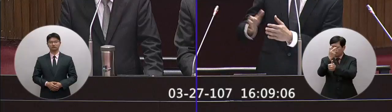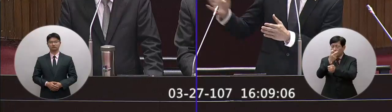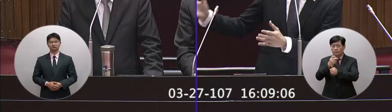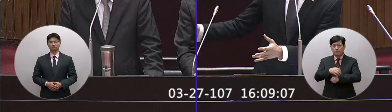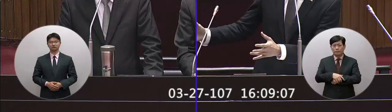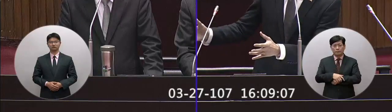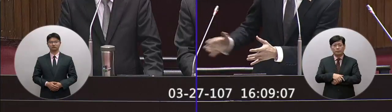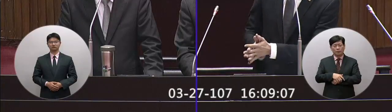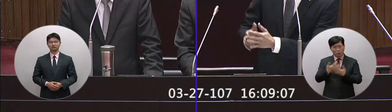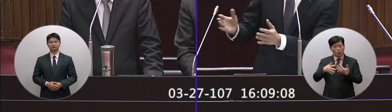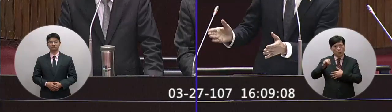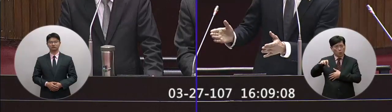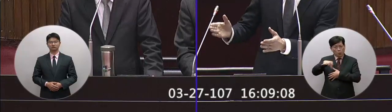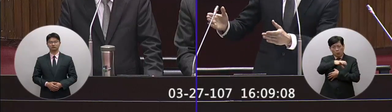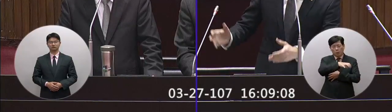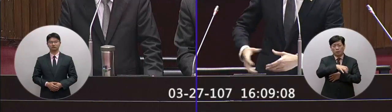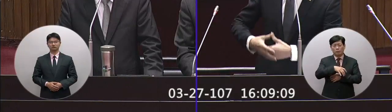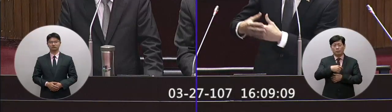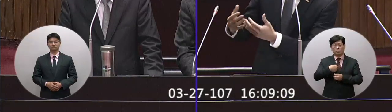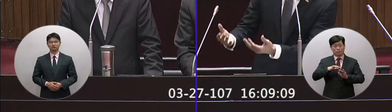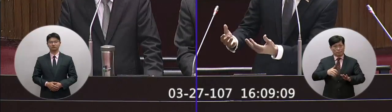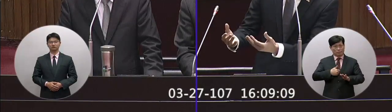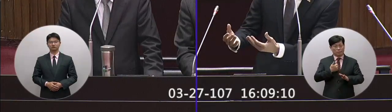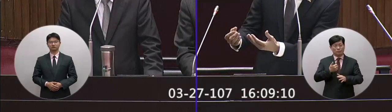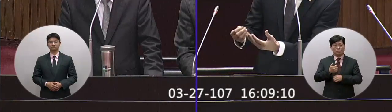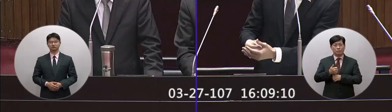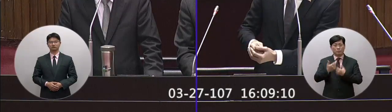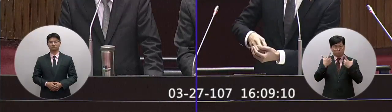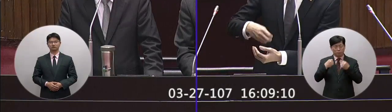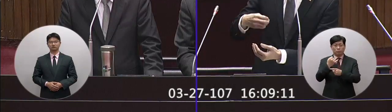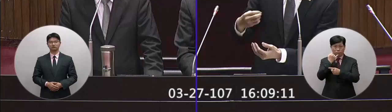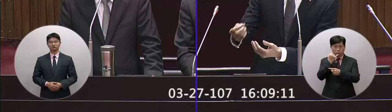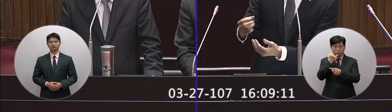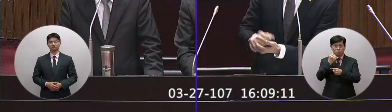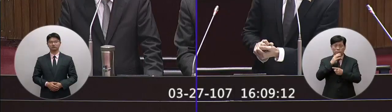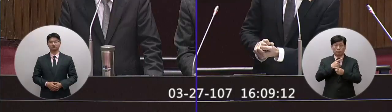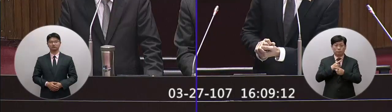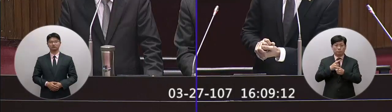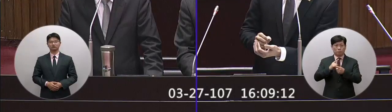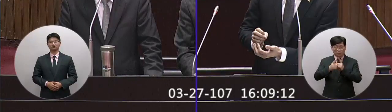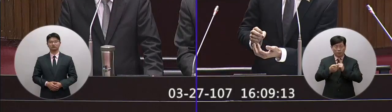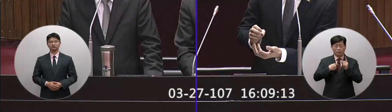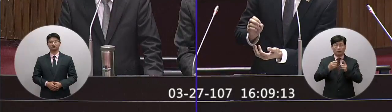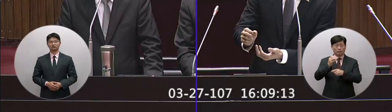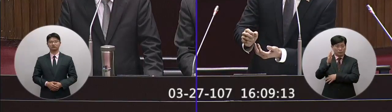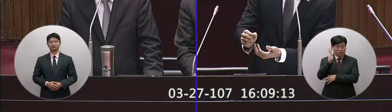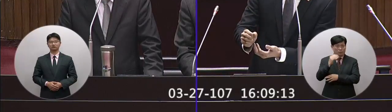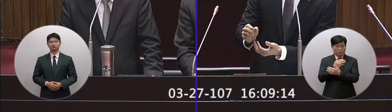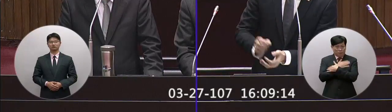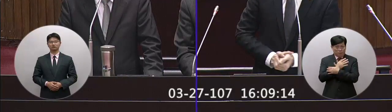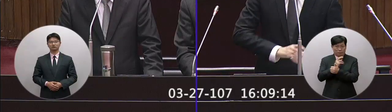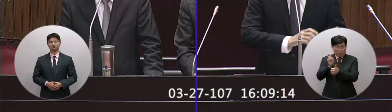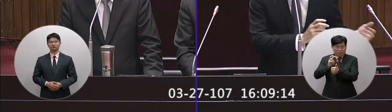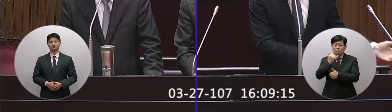就是說有些地方有些地方我們其實已經是有法提供做公共特有的部分